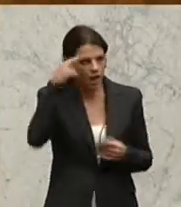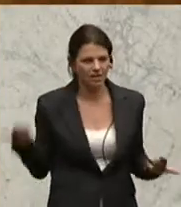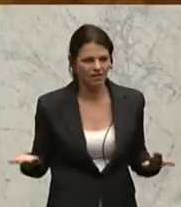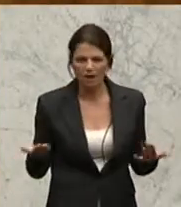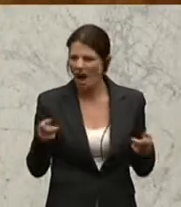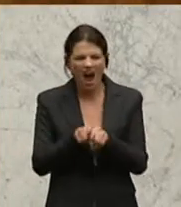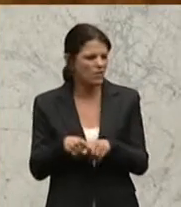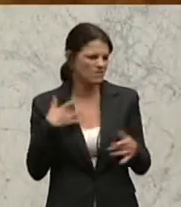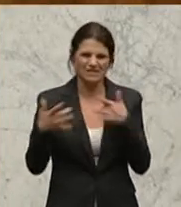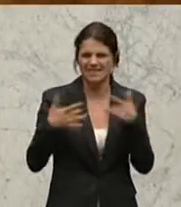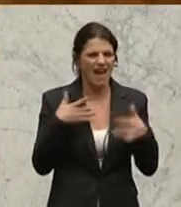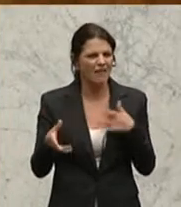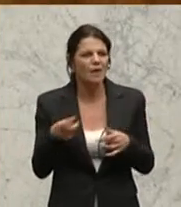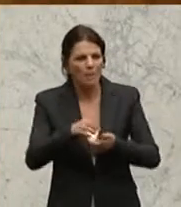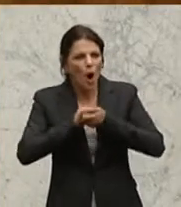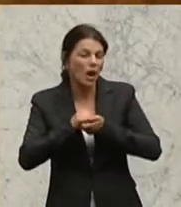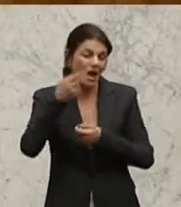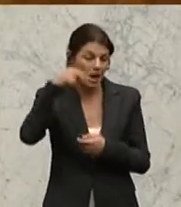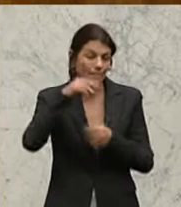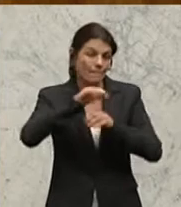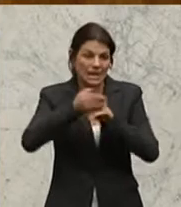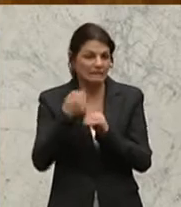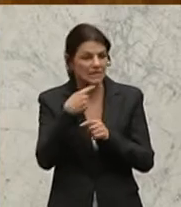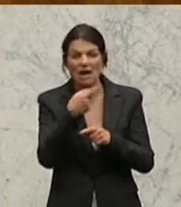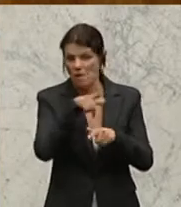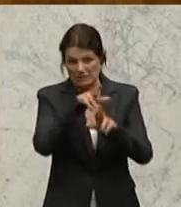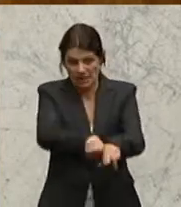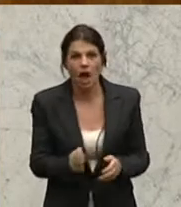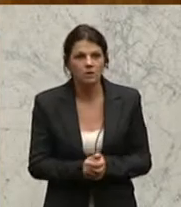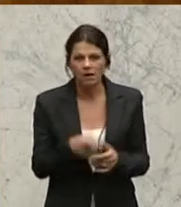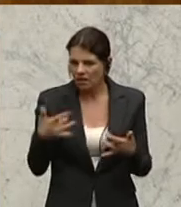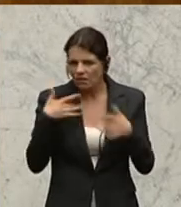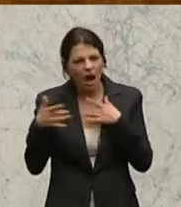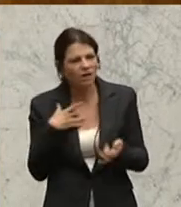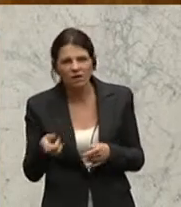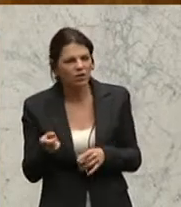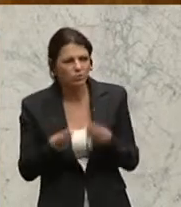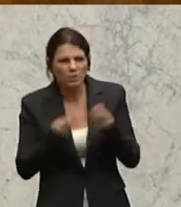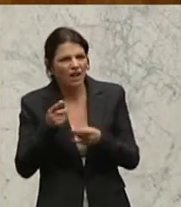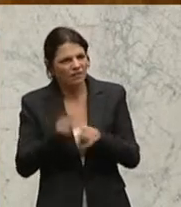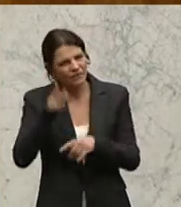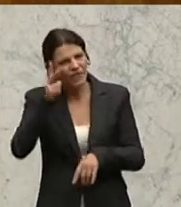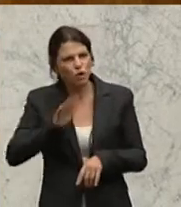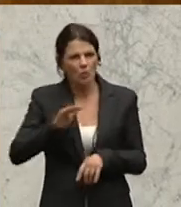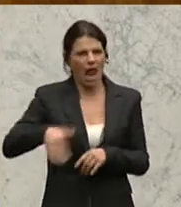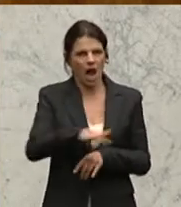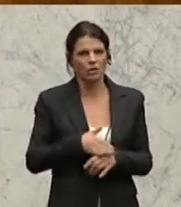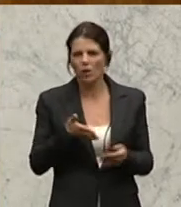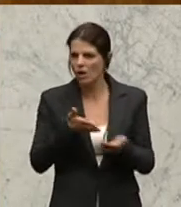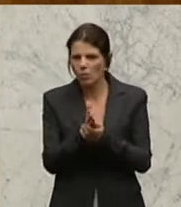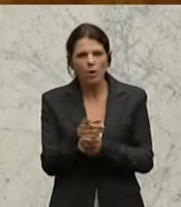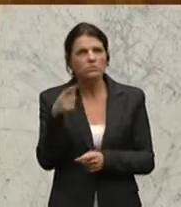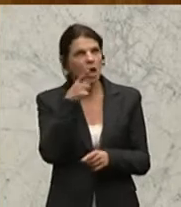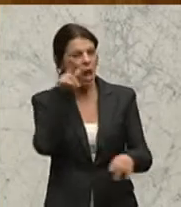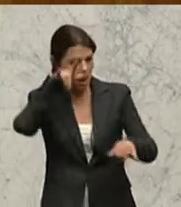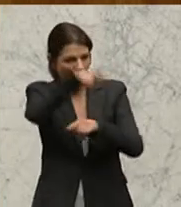kann ich dem Kollegen Pilz nur recht geben, das Theater am Flughafen Wien schwächert durch die erzwungene Landung des